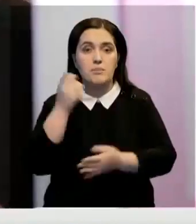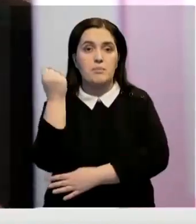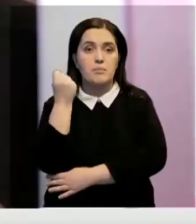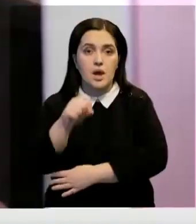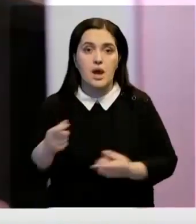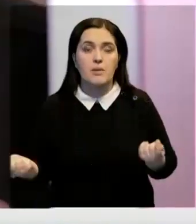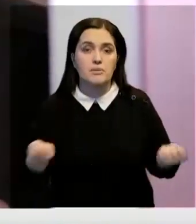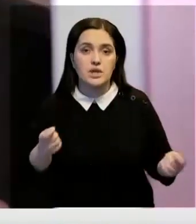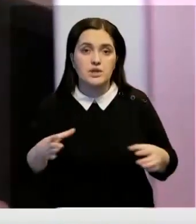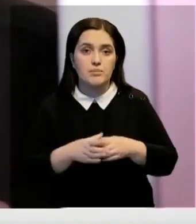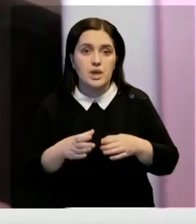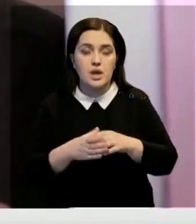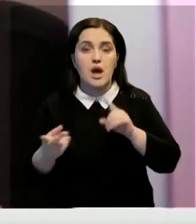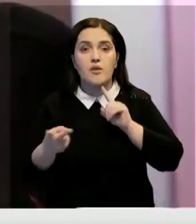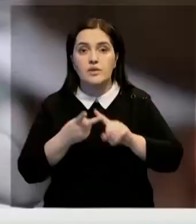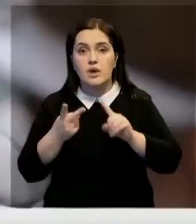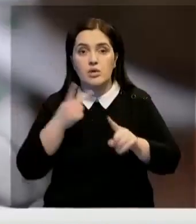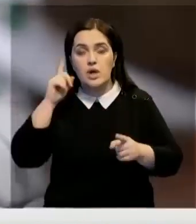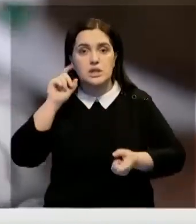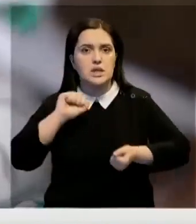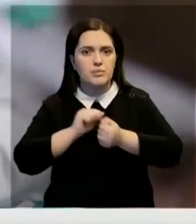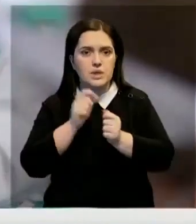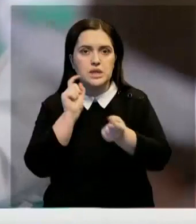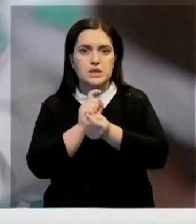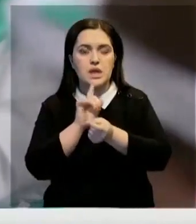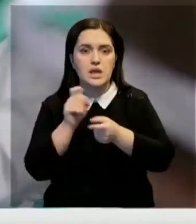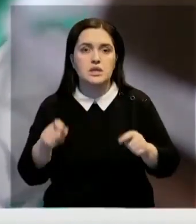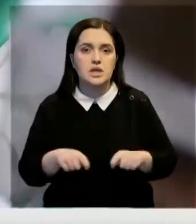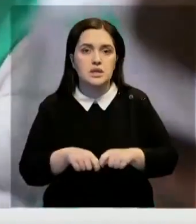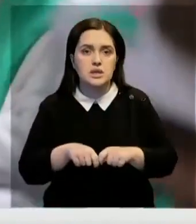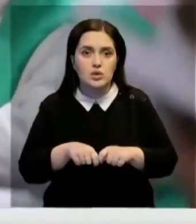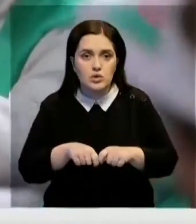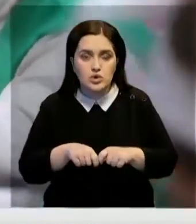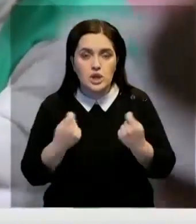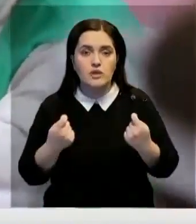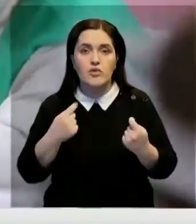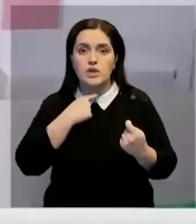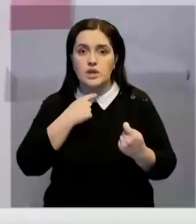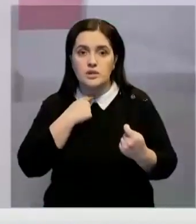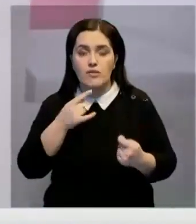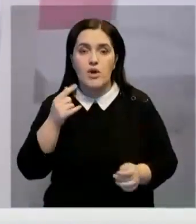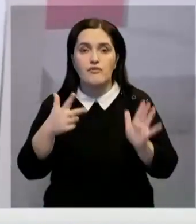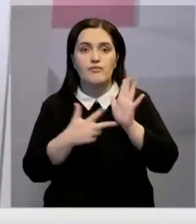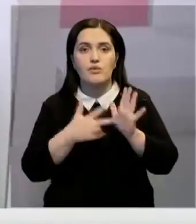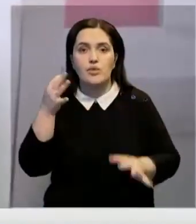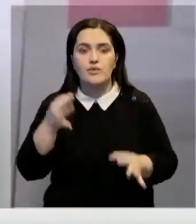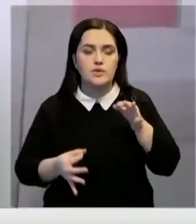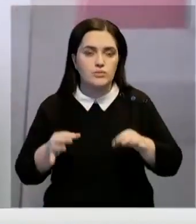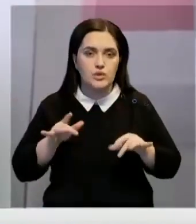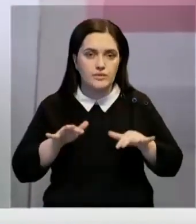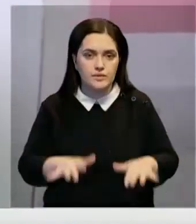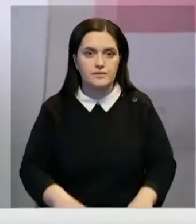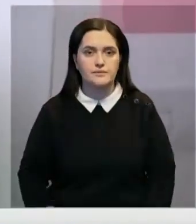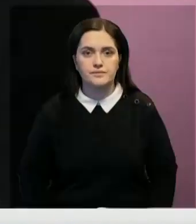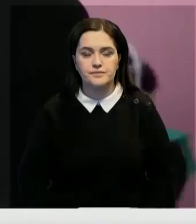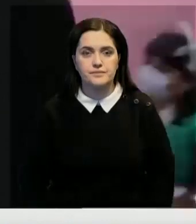победили кандидаты от правящей партии. Второй тур запомнился скандалами. Из-за нарушений в ходе голосования заведено 8